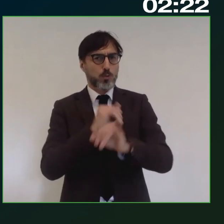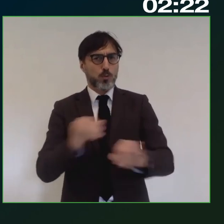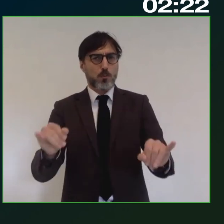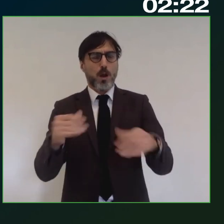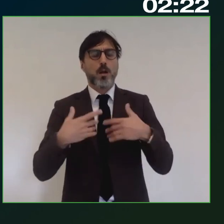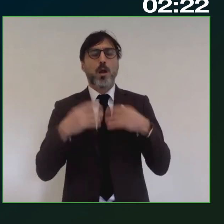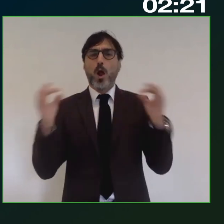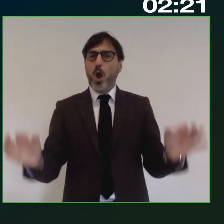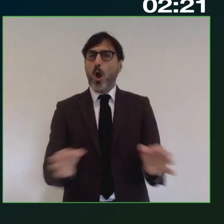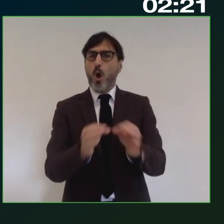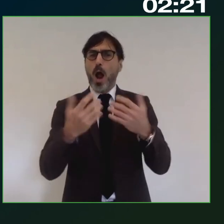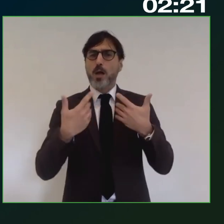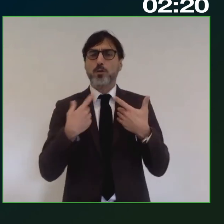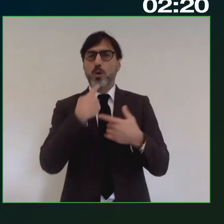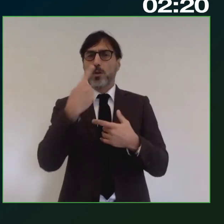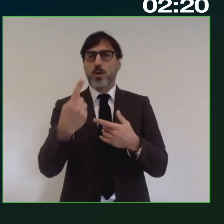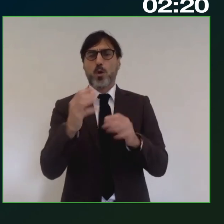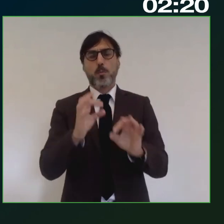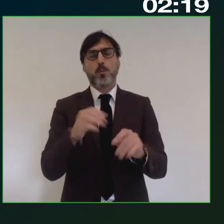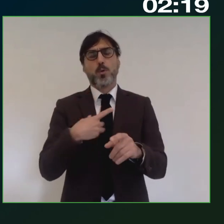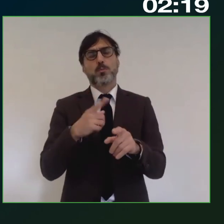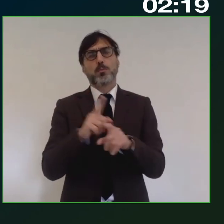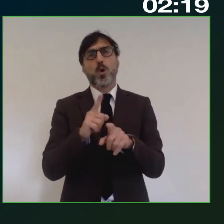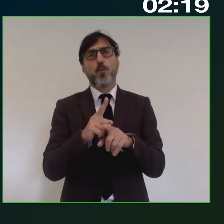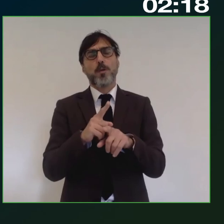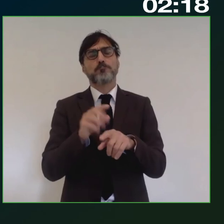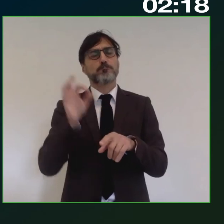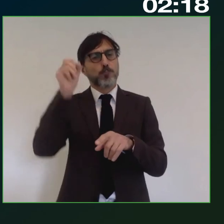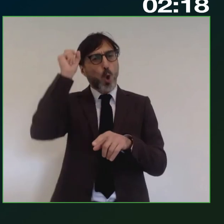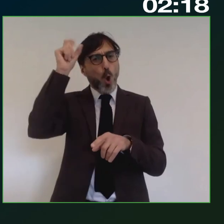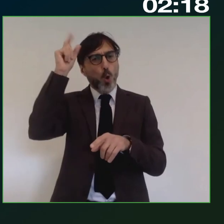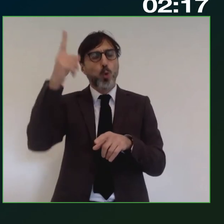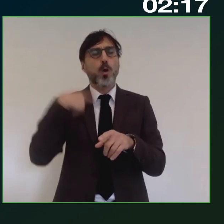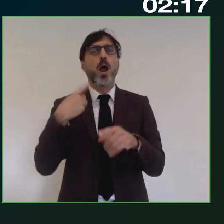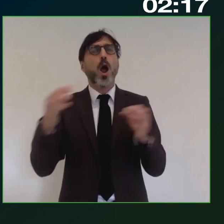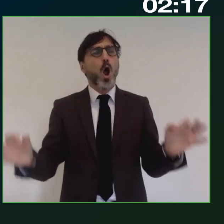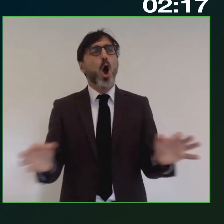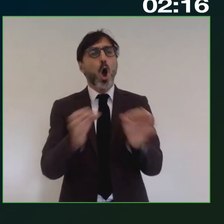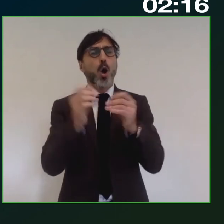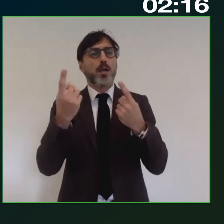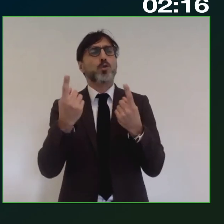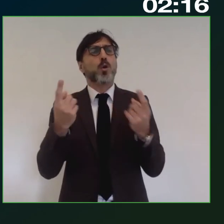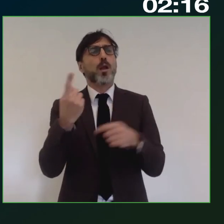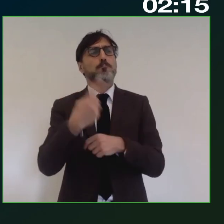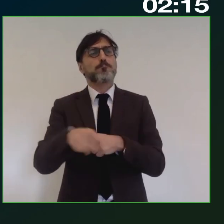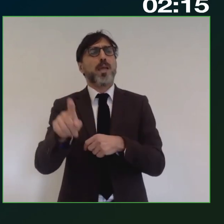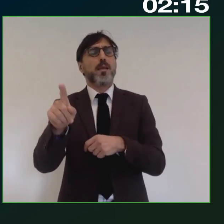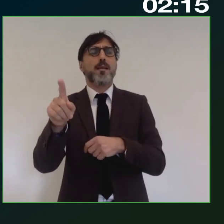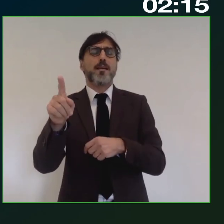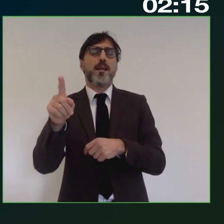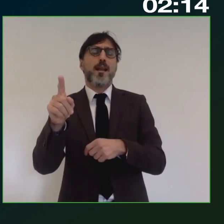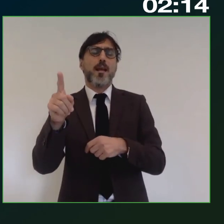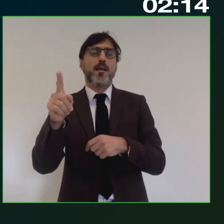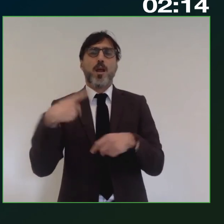'occasione io lo dico innanzitutto in termini culturali da non perdere però per affrontare dignitosamente diciamo questa